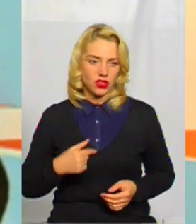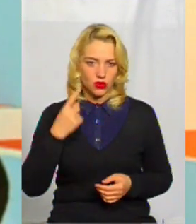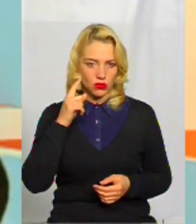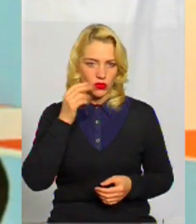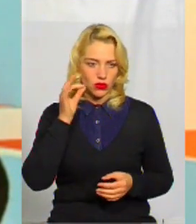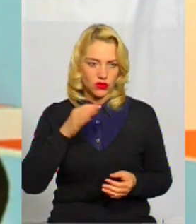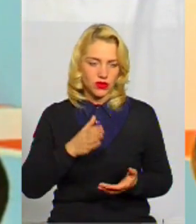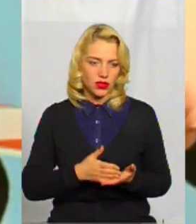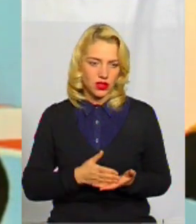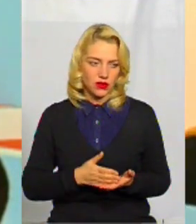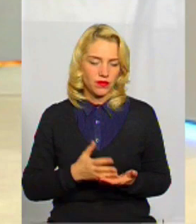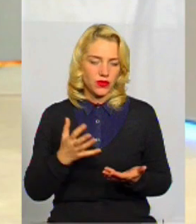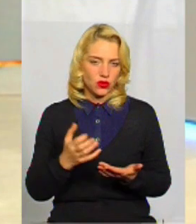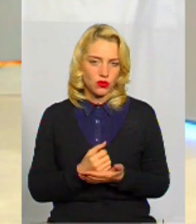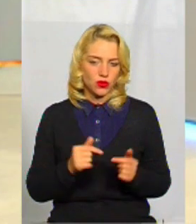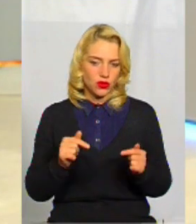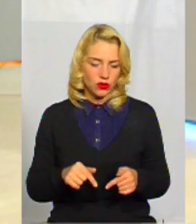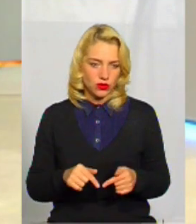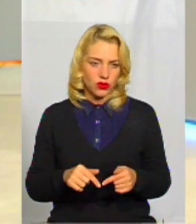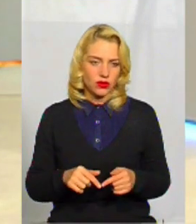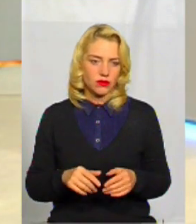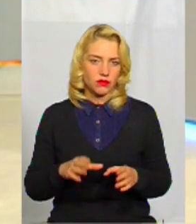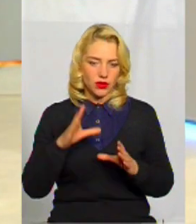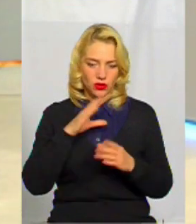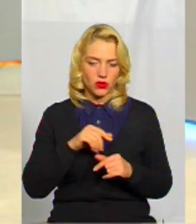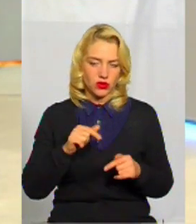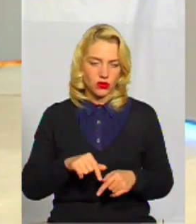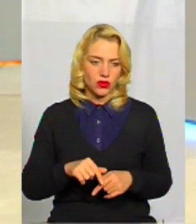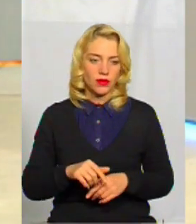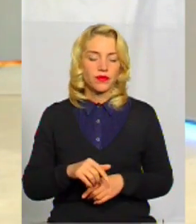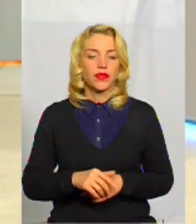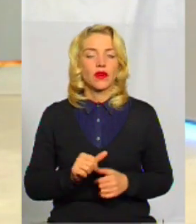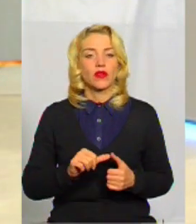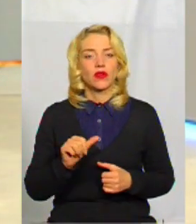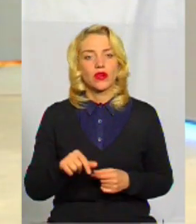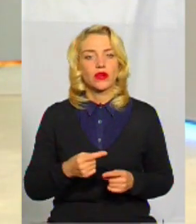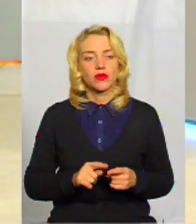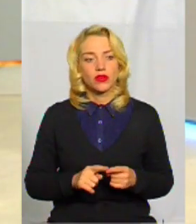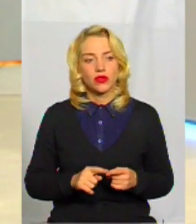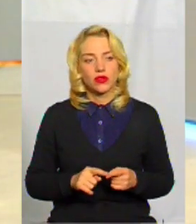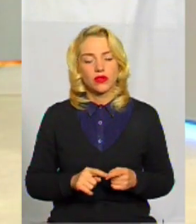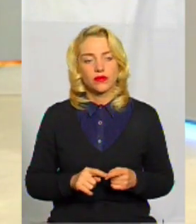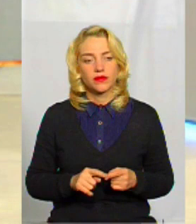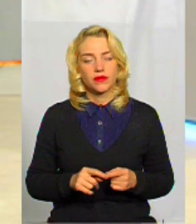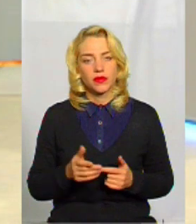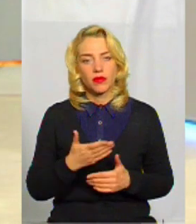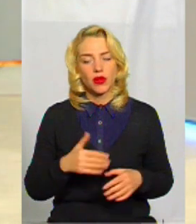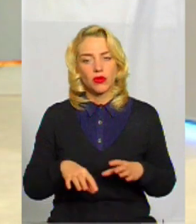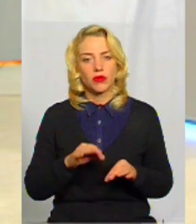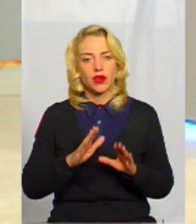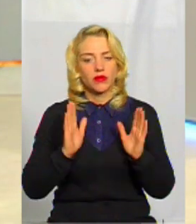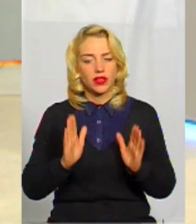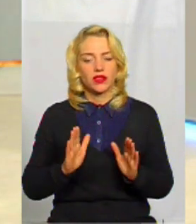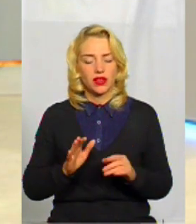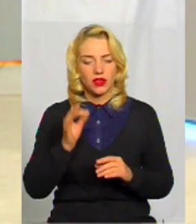досвід здобутий тут пригодиться мені не раз. Крім того, ми ж не тільки обираємо досвід,